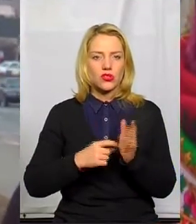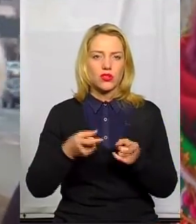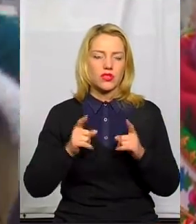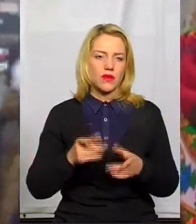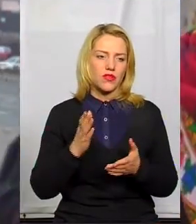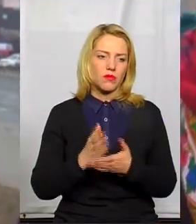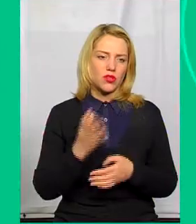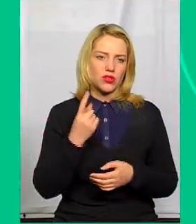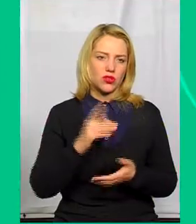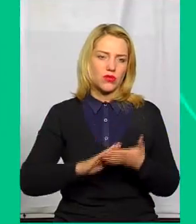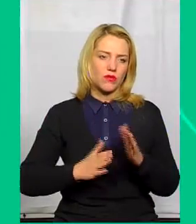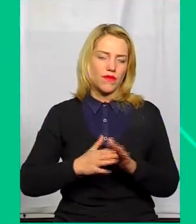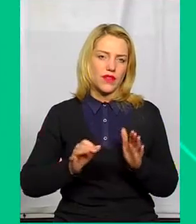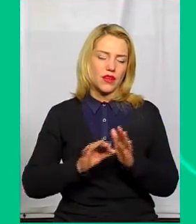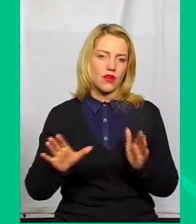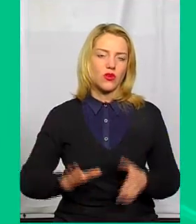є сьогодні ще один умовний рекорд.